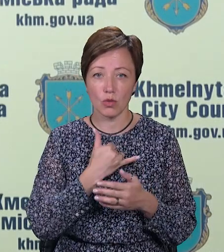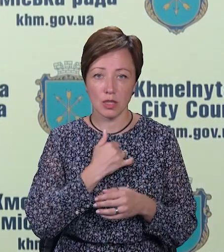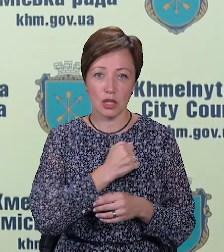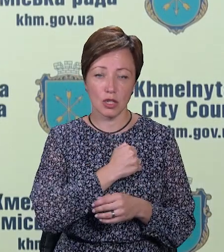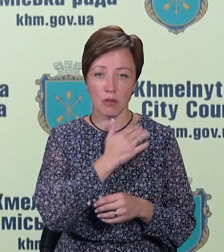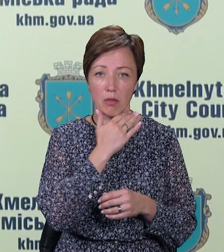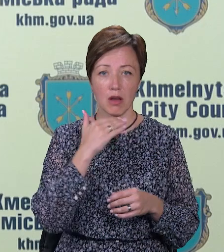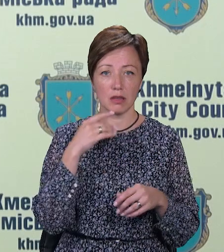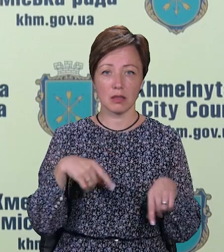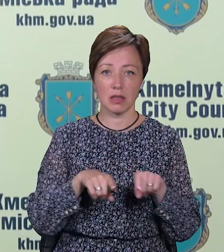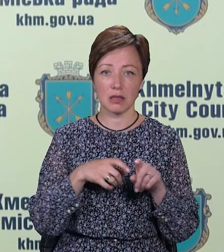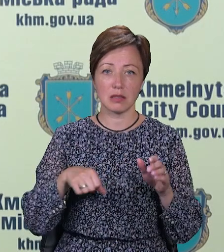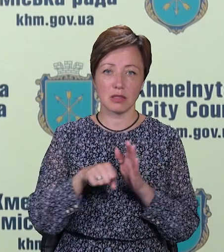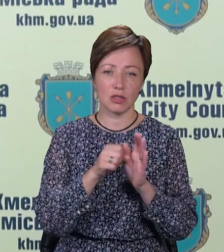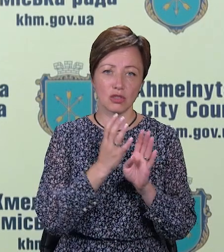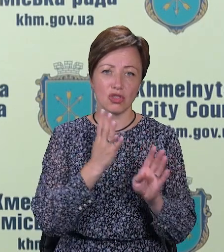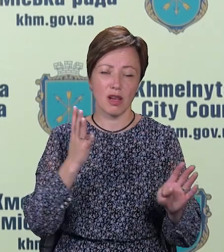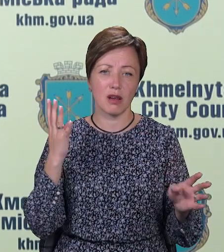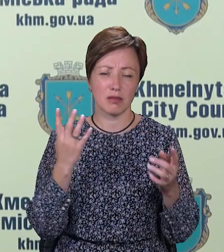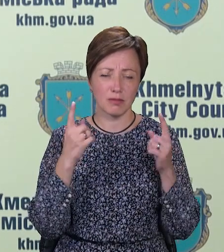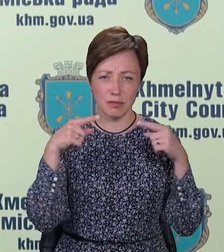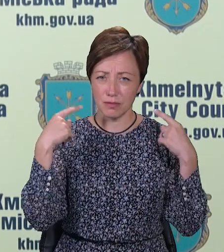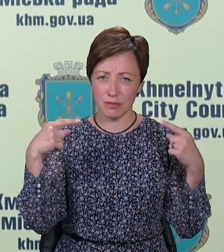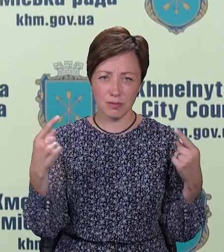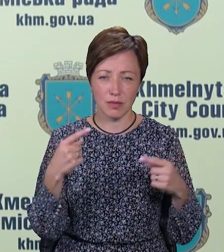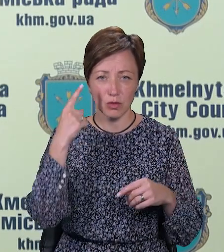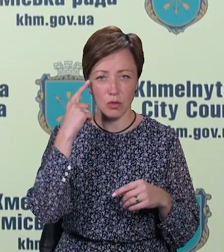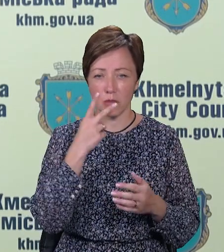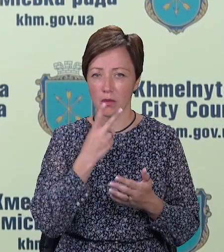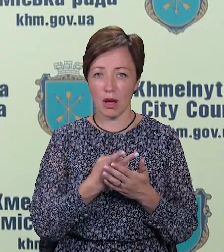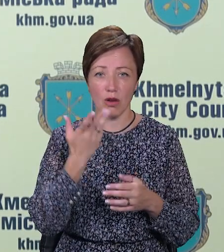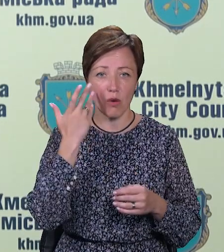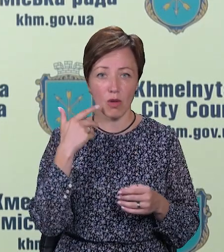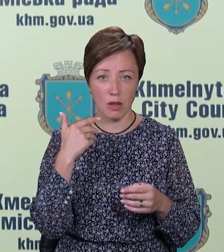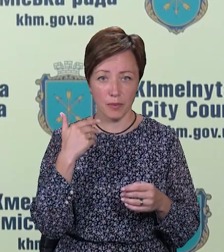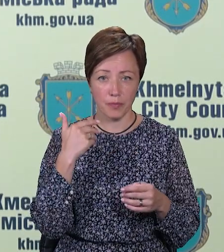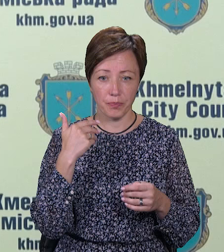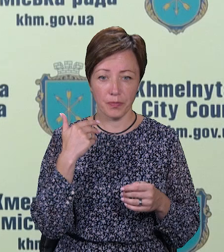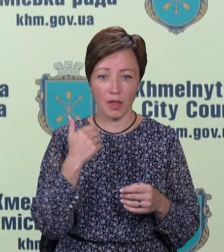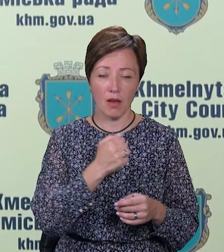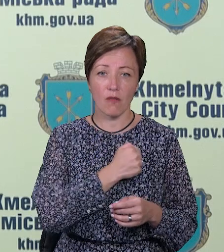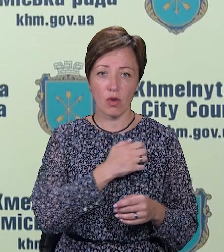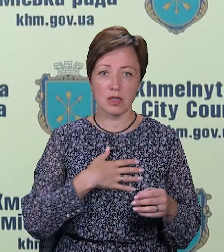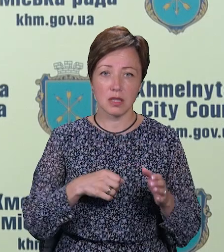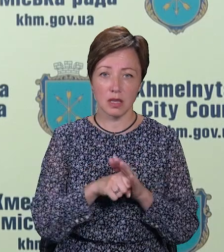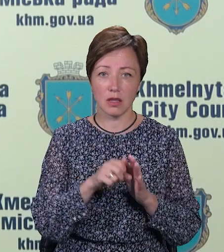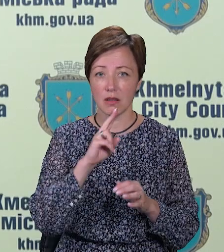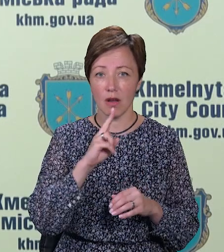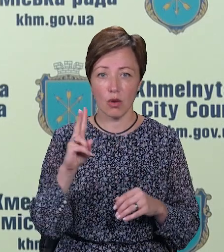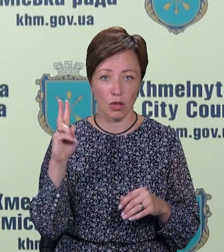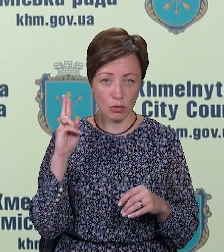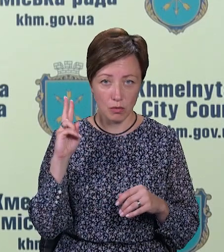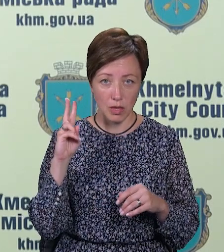жаль, багато таких загиблих, ці черги дуже довгі. Буває так, я думаю, що ви бачите, коли воїн загинув там два роки тому,